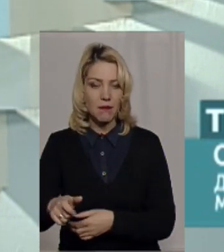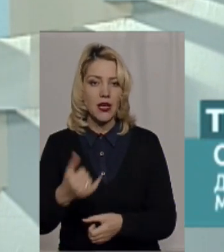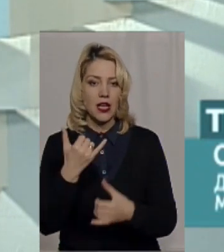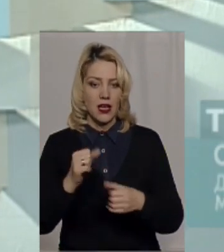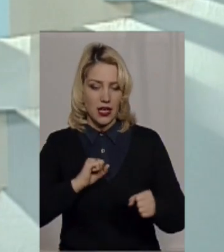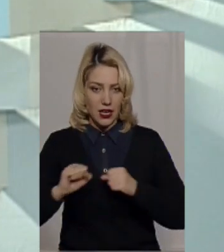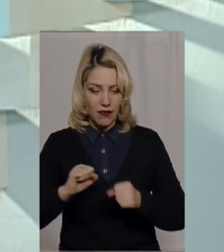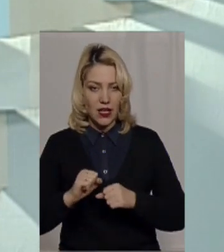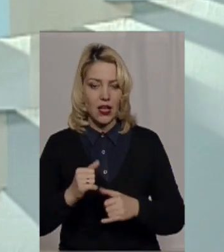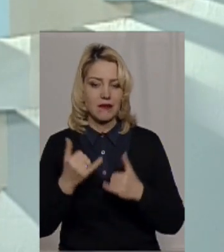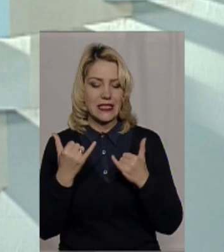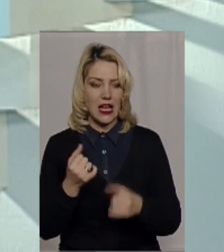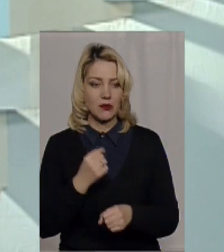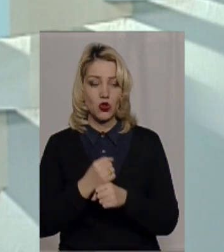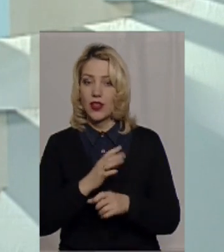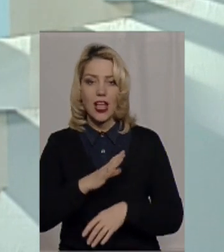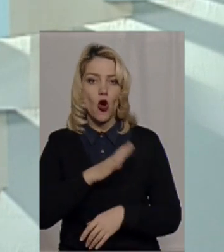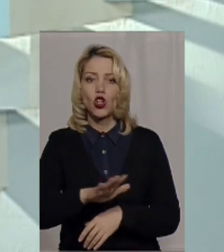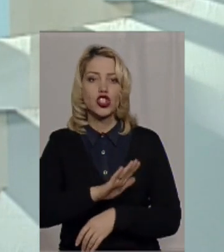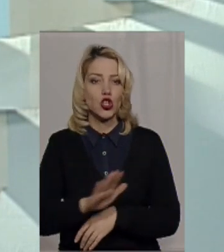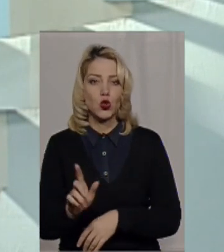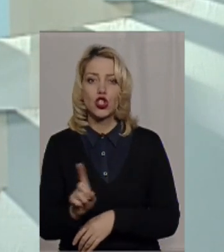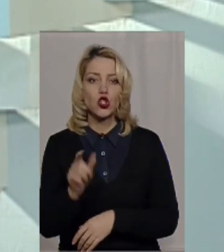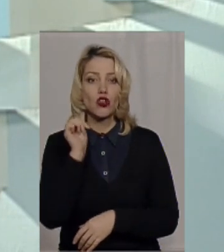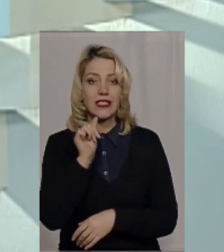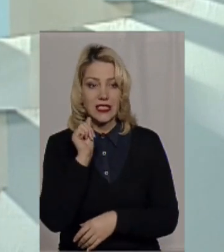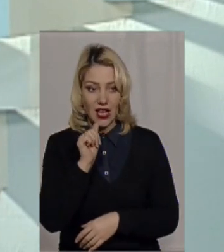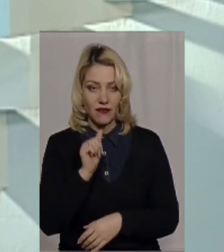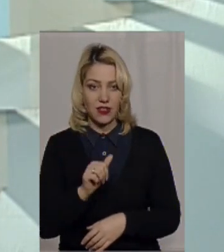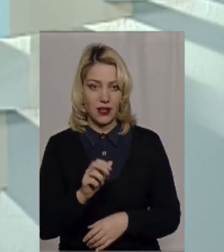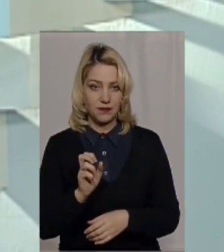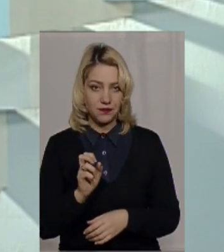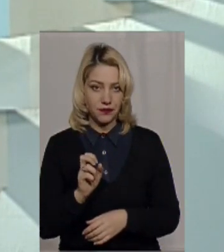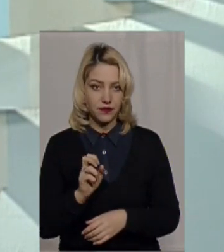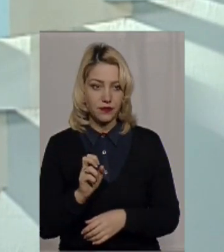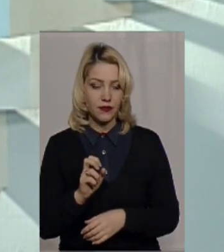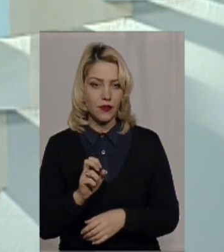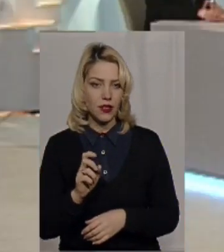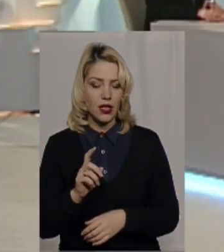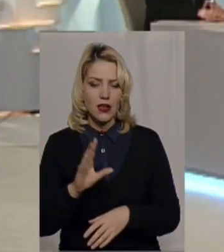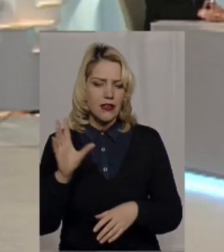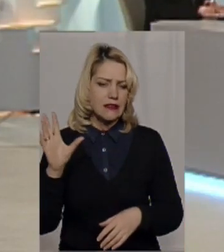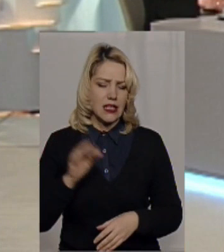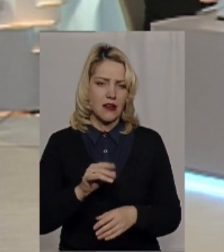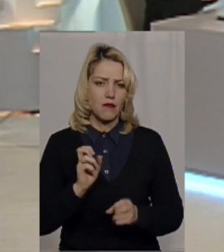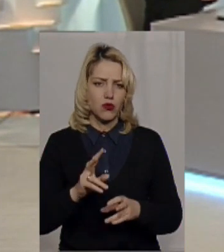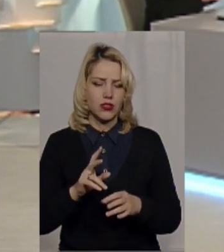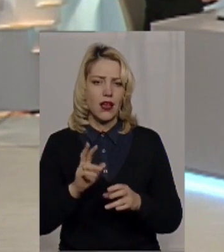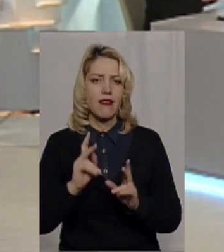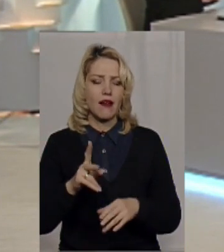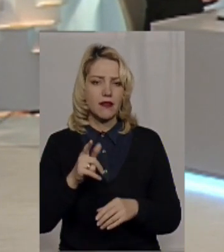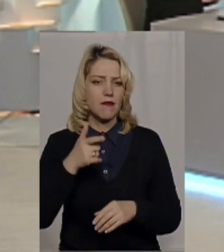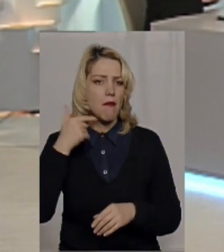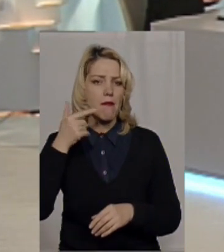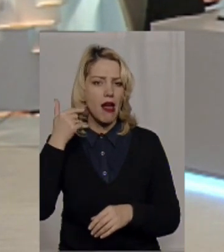працювати. Тобто, не очікуйте, що завтра посипиться рішення, як мана